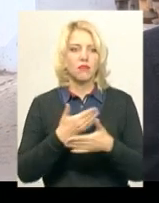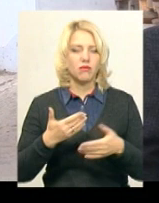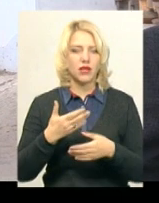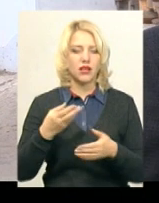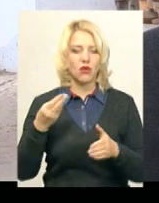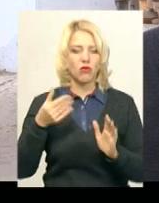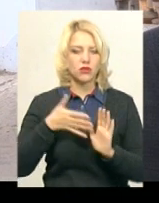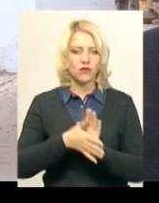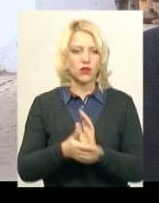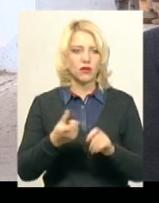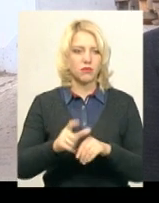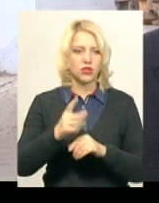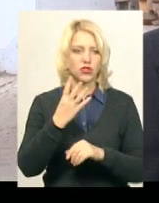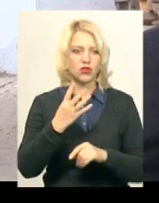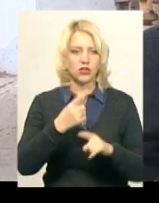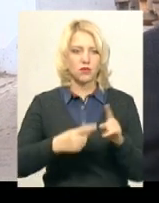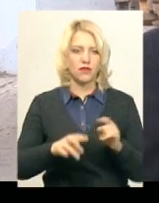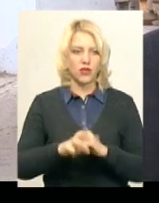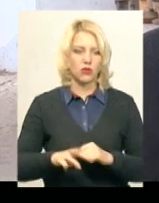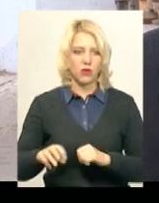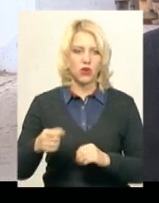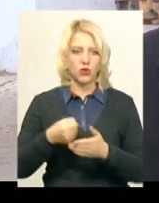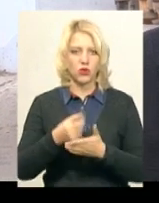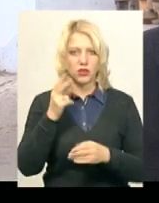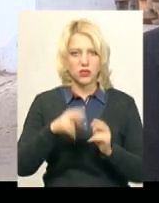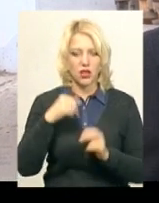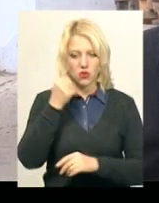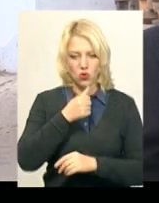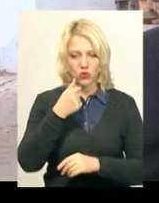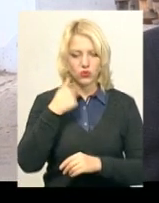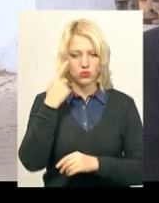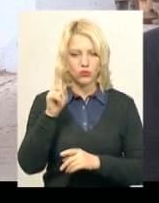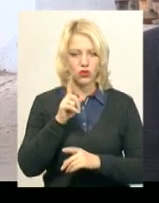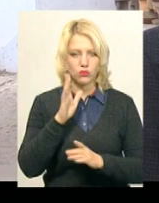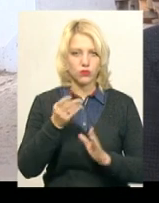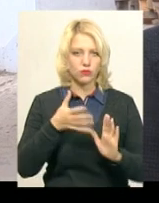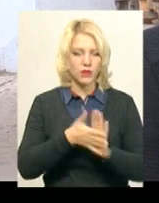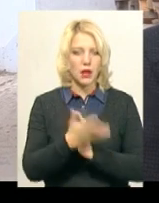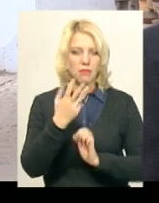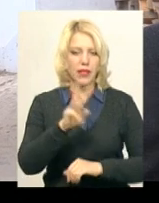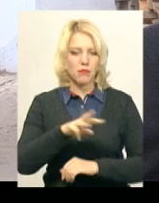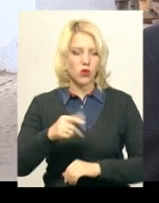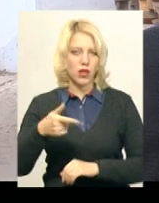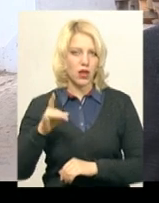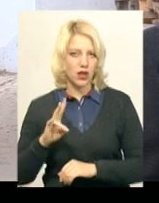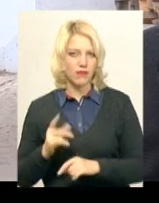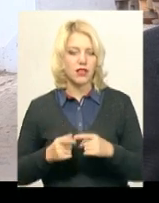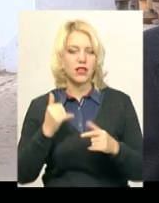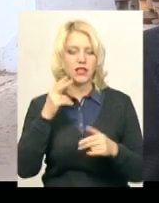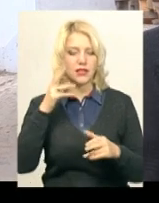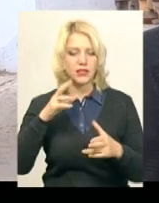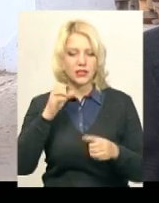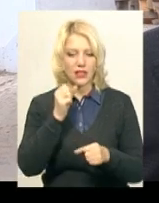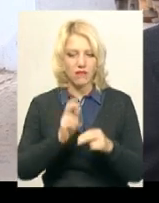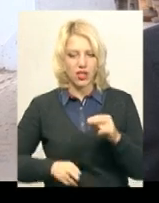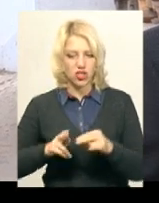більше 4,5 мільйонів. І думаю, до кінця року ми освоїмо понад 5 мільйонів гривень. Власне, завершення робіт,